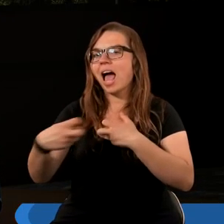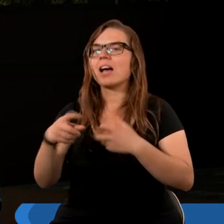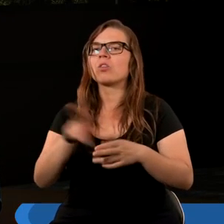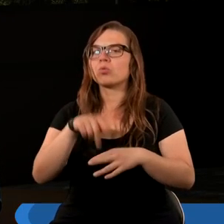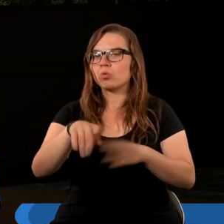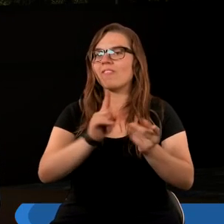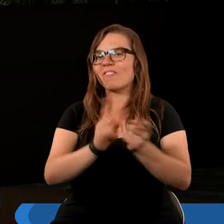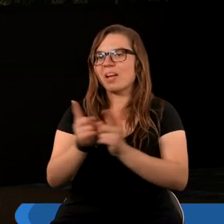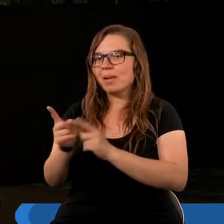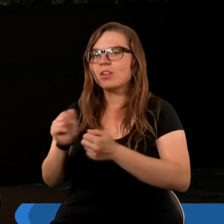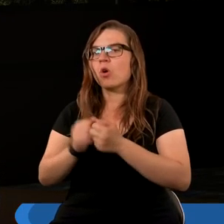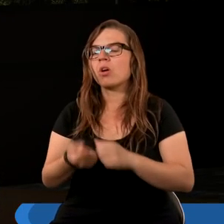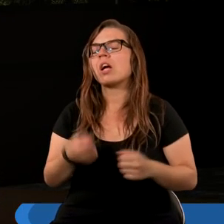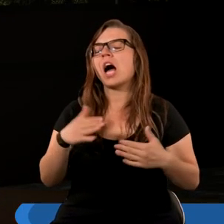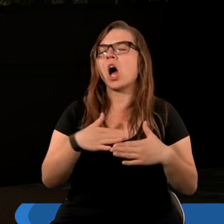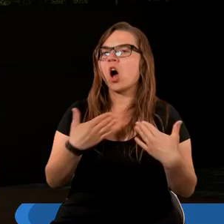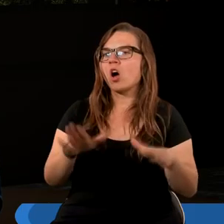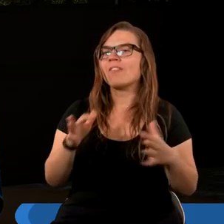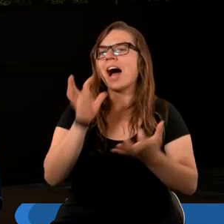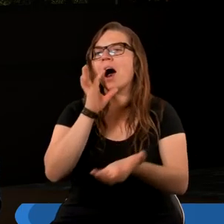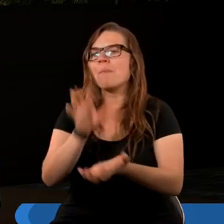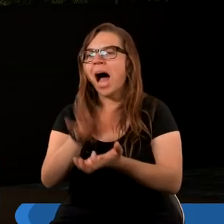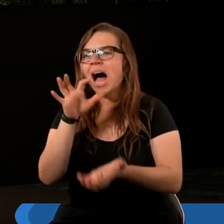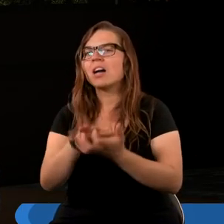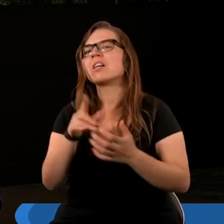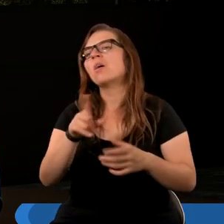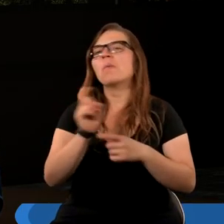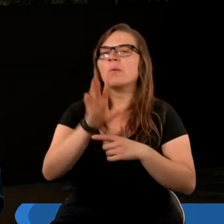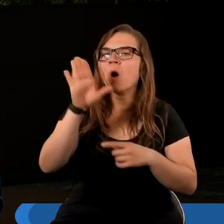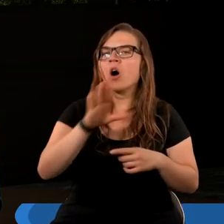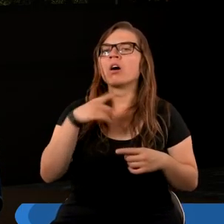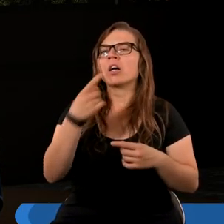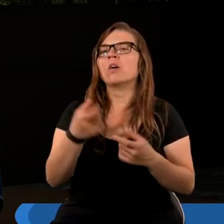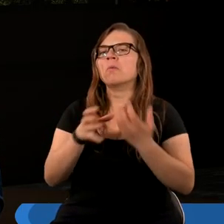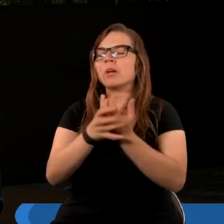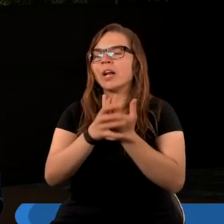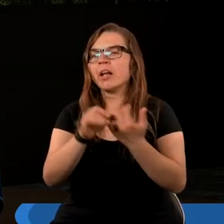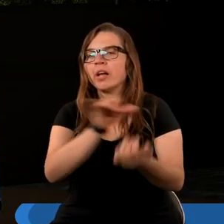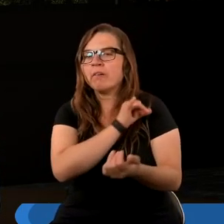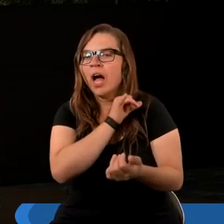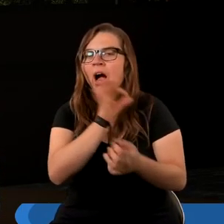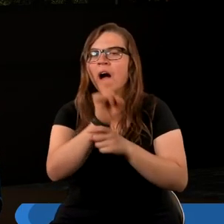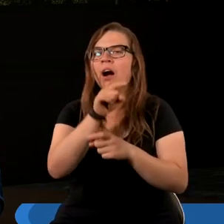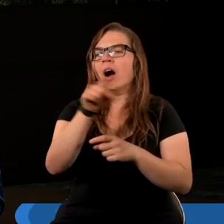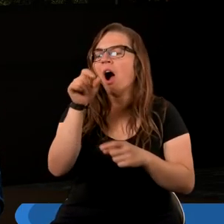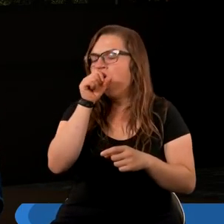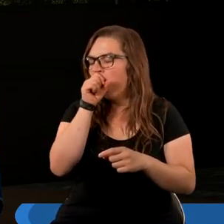tutaj są wymienione, otworzyło paszczę, by bluźnić przeciwko Bogu, bluźnić przeciwko imieniu Jego, przybytkowi, przeciwko